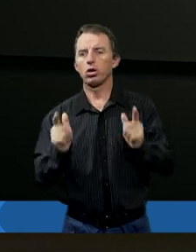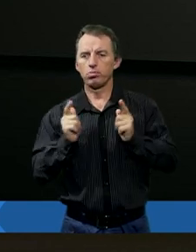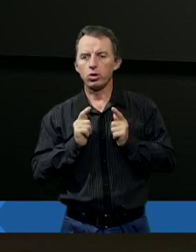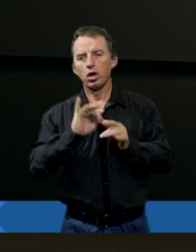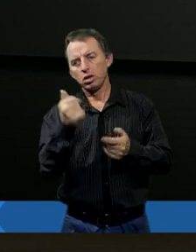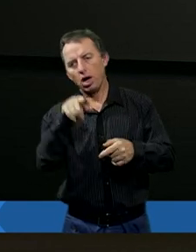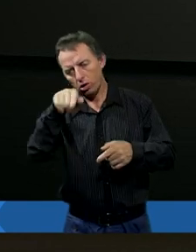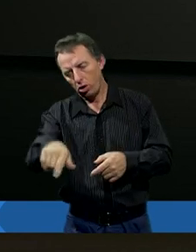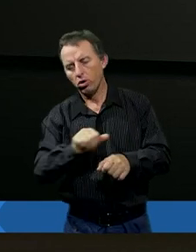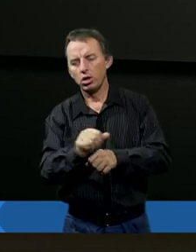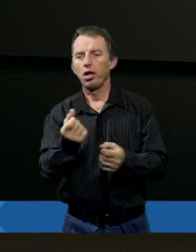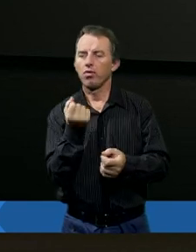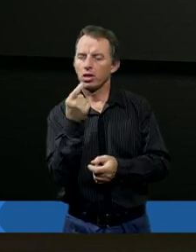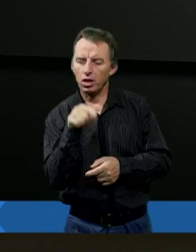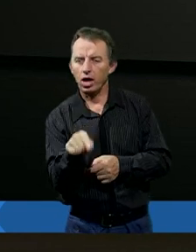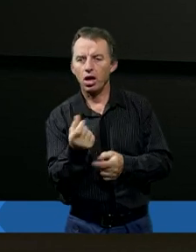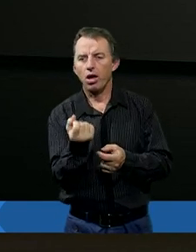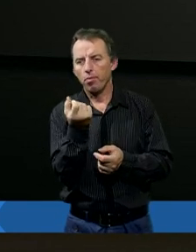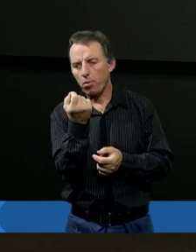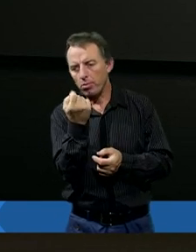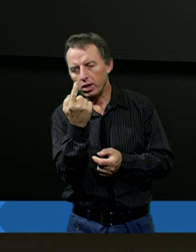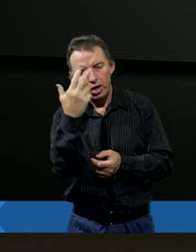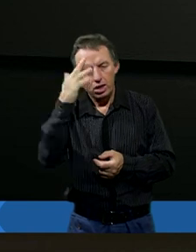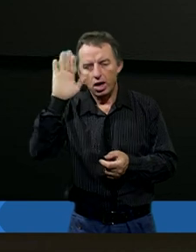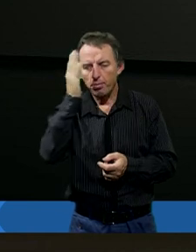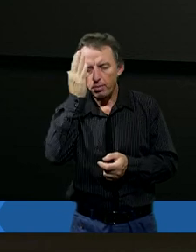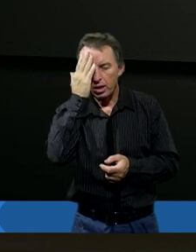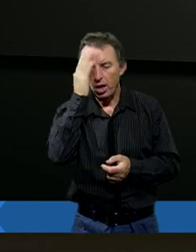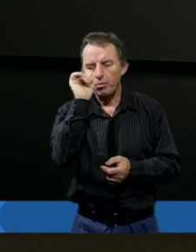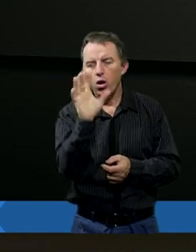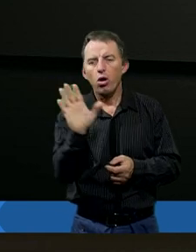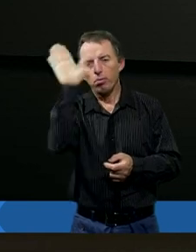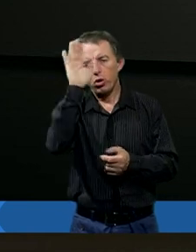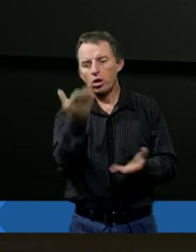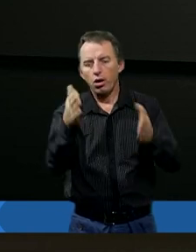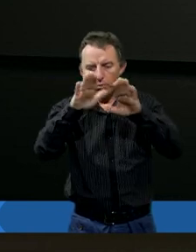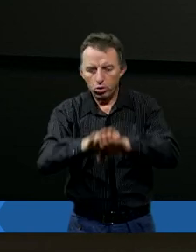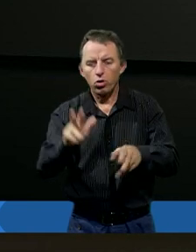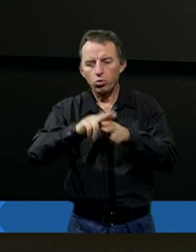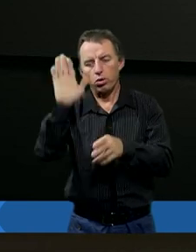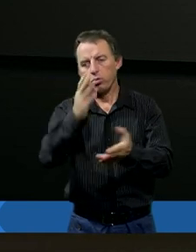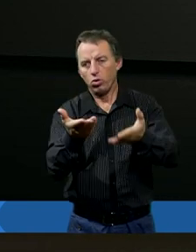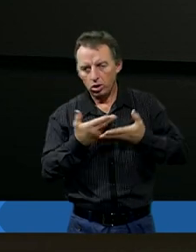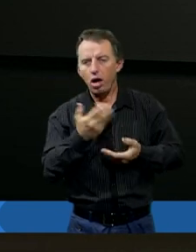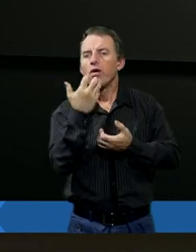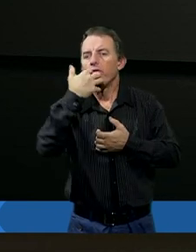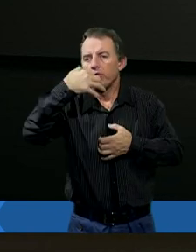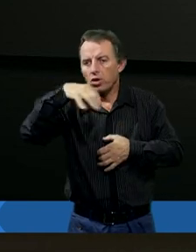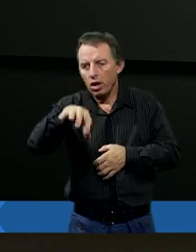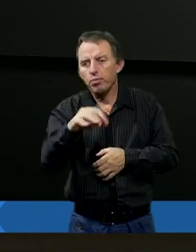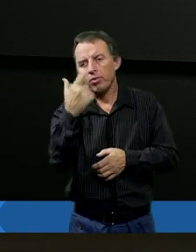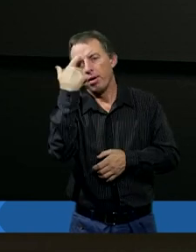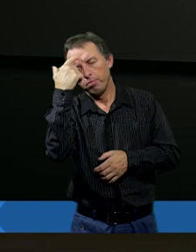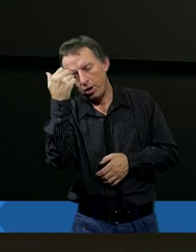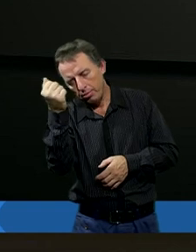Jak to jest, że w takich momentach nie pamiętamy o błogosławieństwach, które dał nam Bóg wcześniej? I co zrobić, żeby